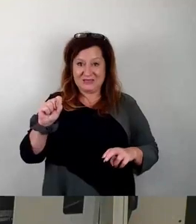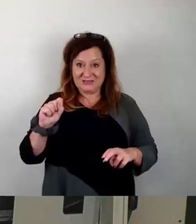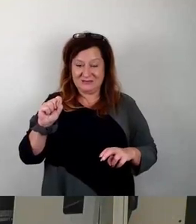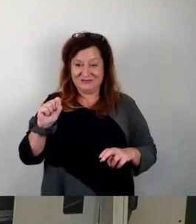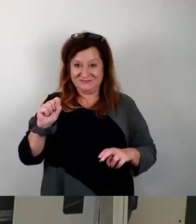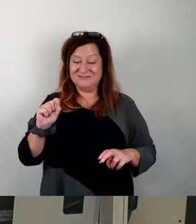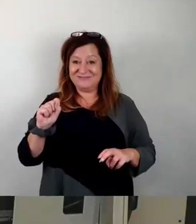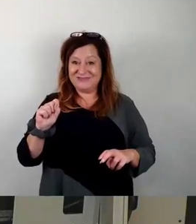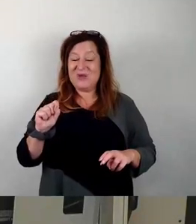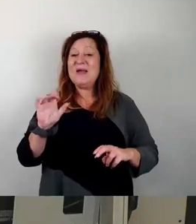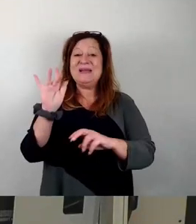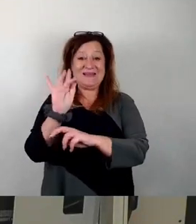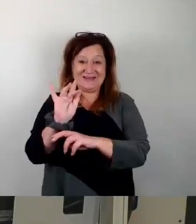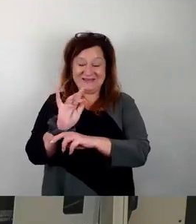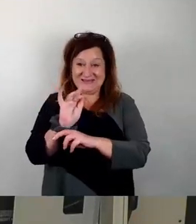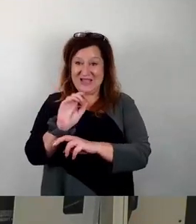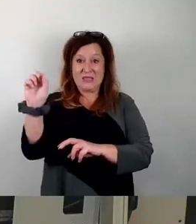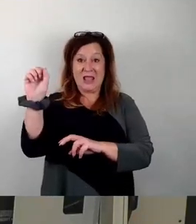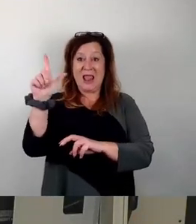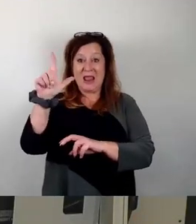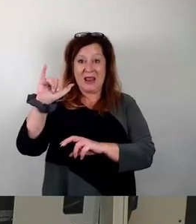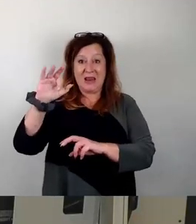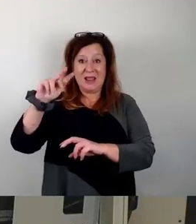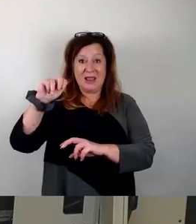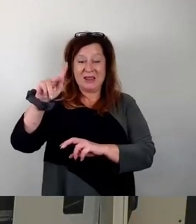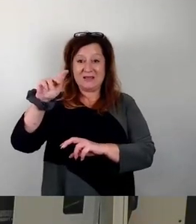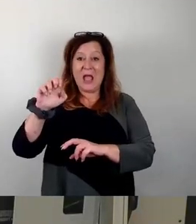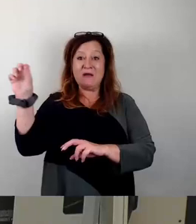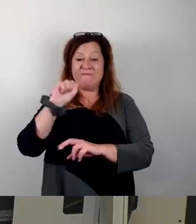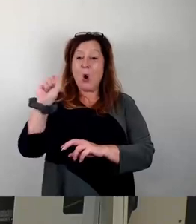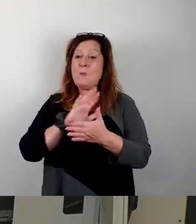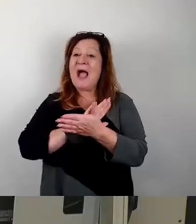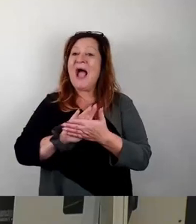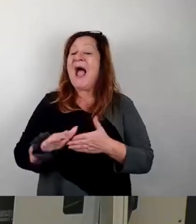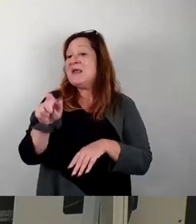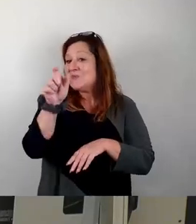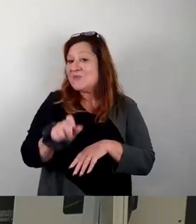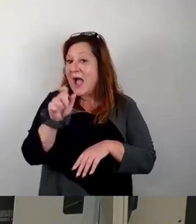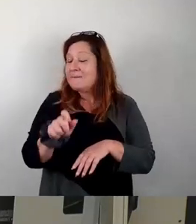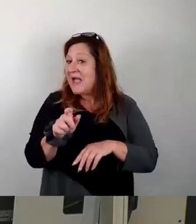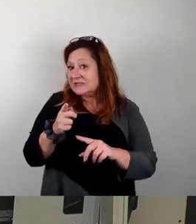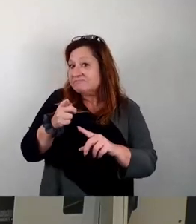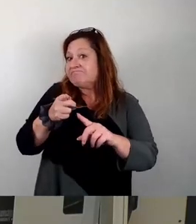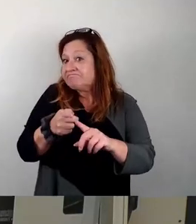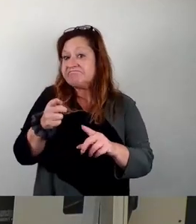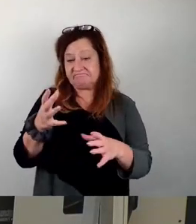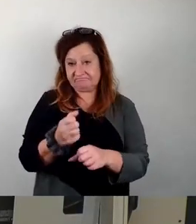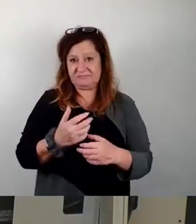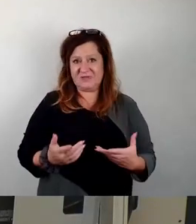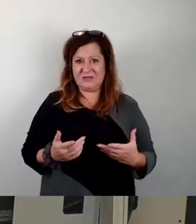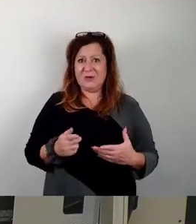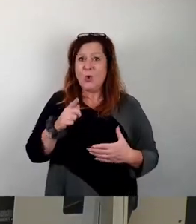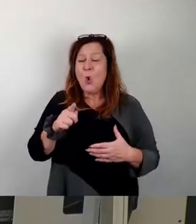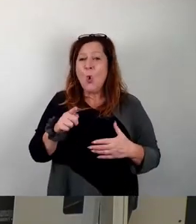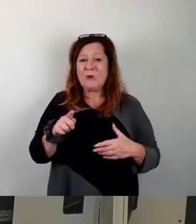weil sie nicht mehr in der Lage ist, die einfachen Menschen zu erreichen. Das tut er dort. Und ich will das Ende dieses Zitates